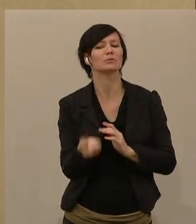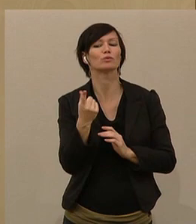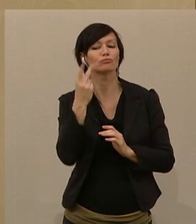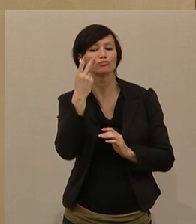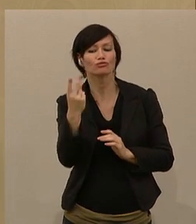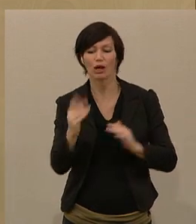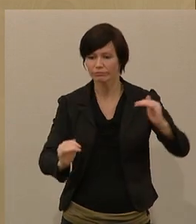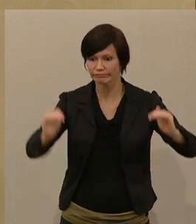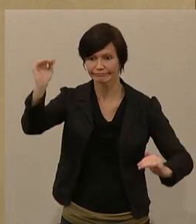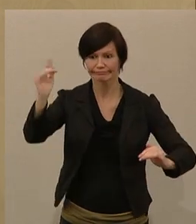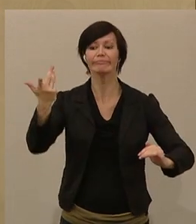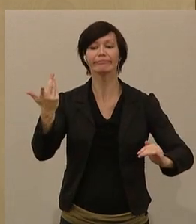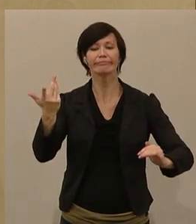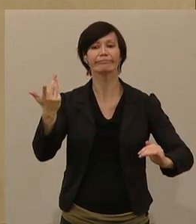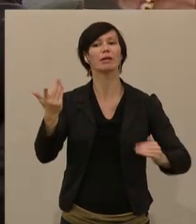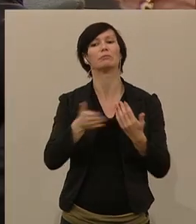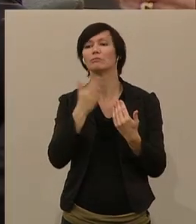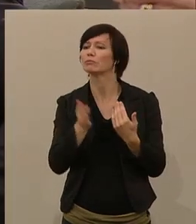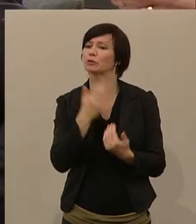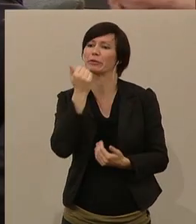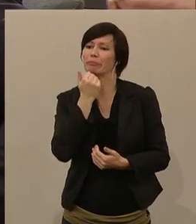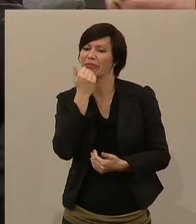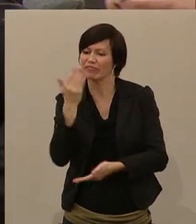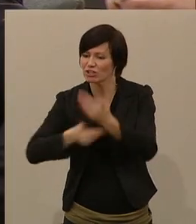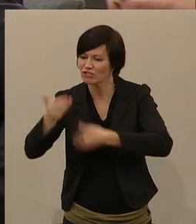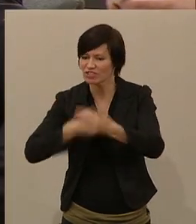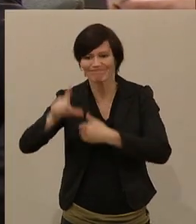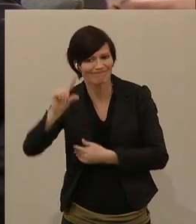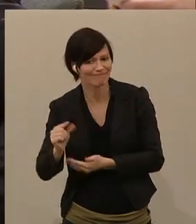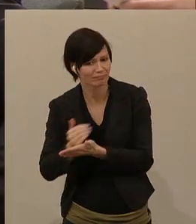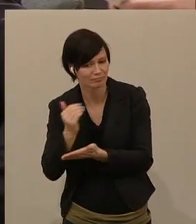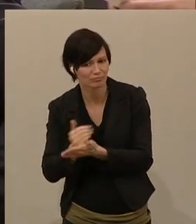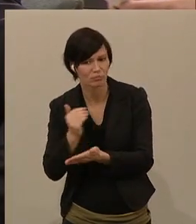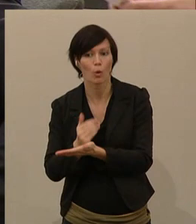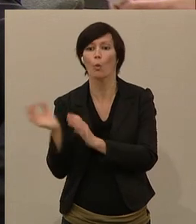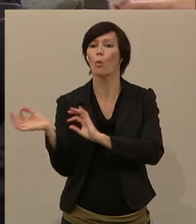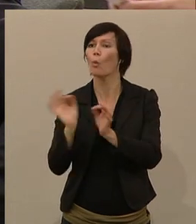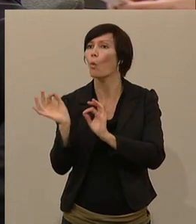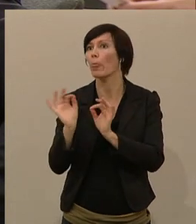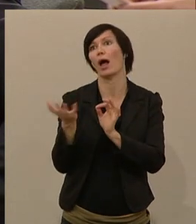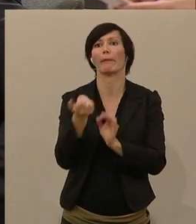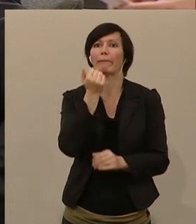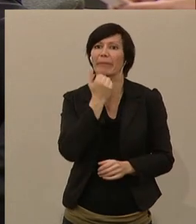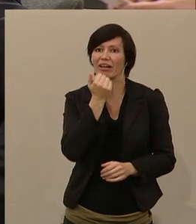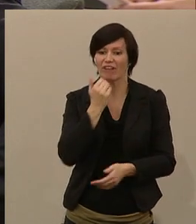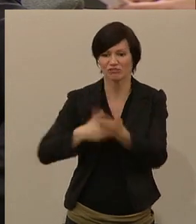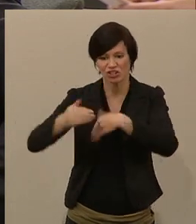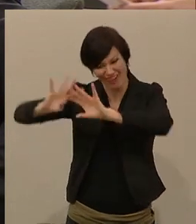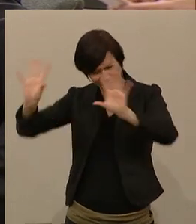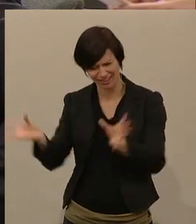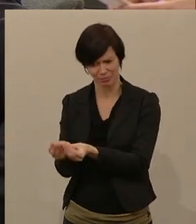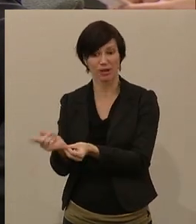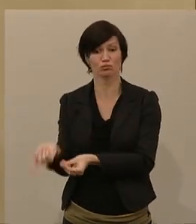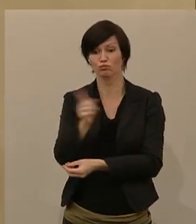in der Privatwirtschaft, aber auch zwischen den Einkommen in der Privatwirtschaft und den Beamten zu ändern.